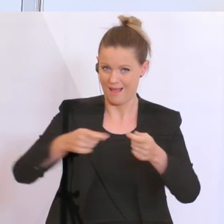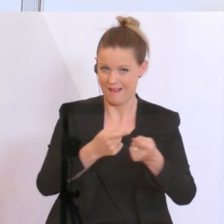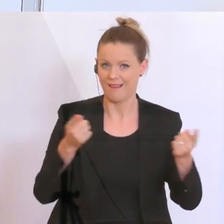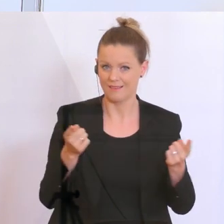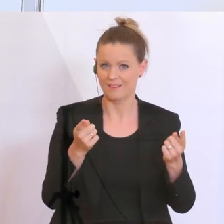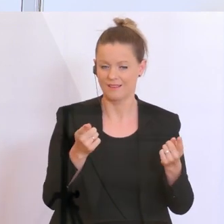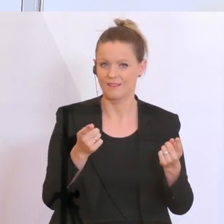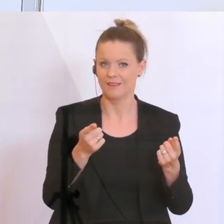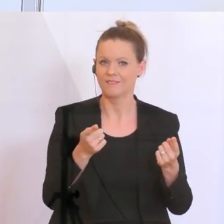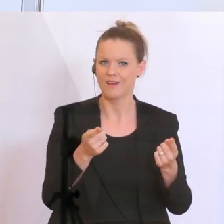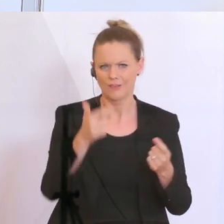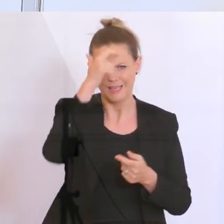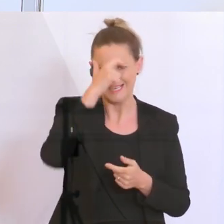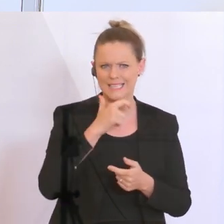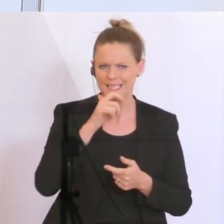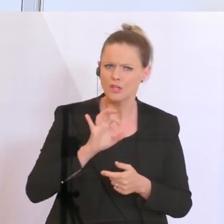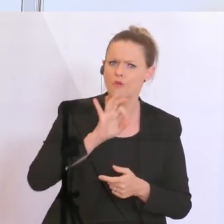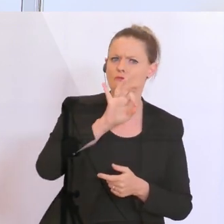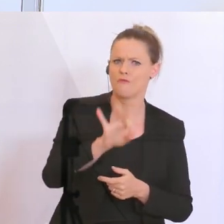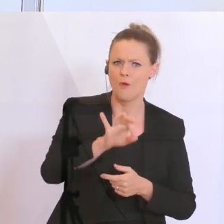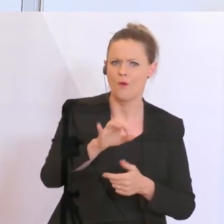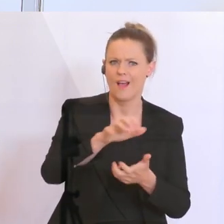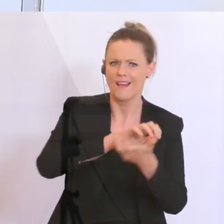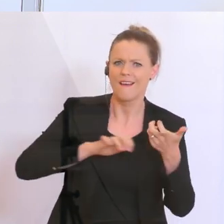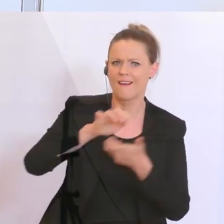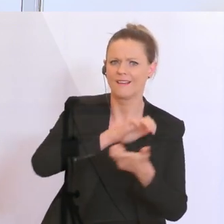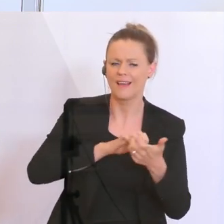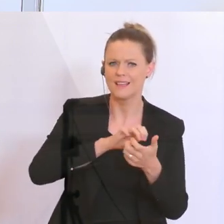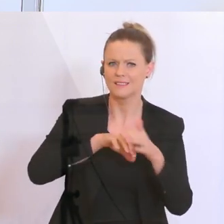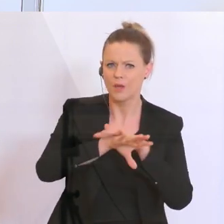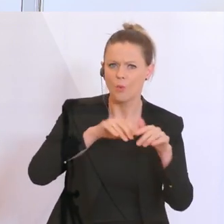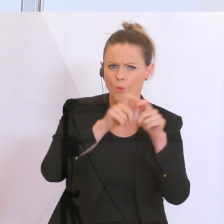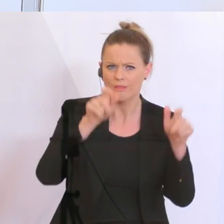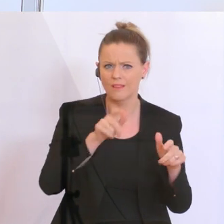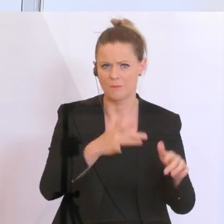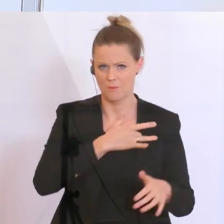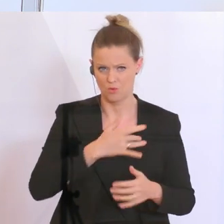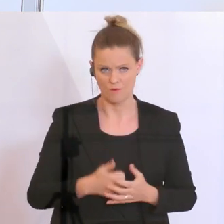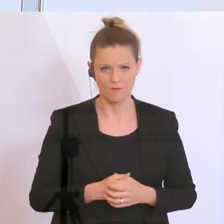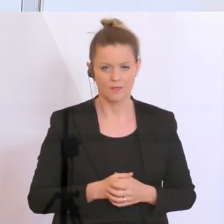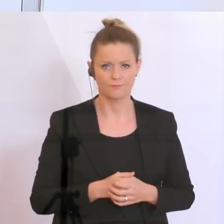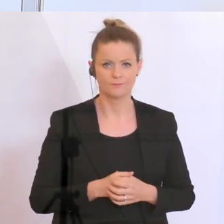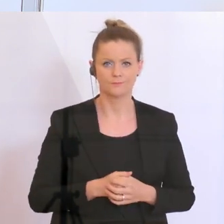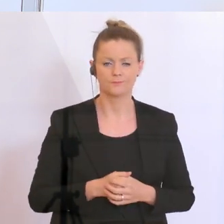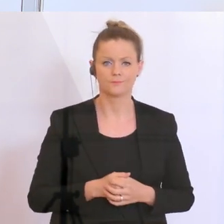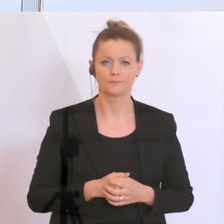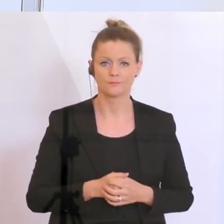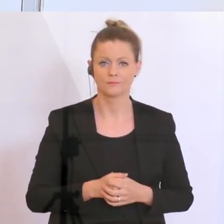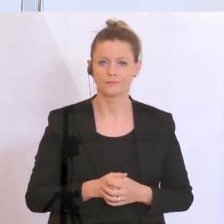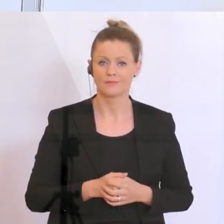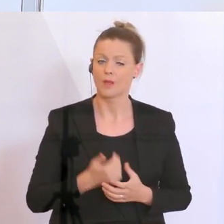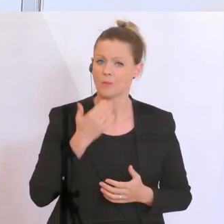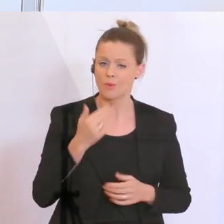das direkte Gesicht für die Hilfe in der Krise sind, gerade wenn es um Unternehmen geht. Ich möchte mich hier explizit auch bei allen